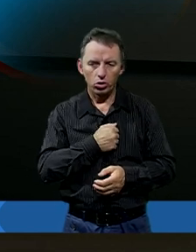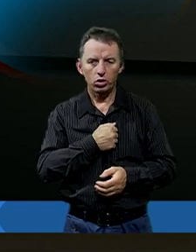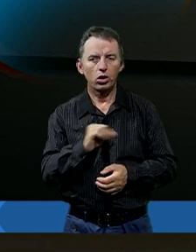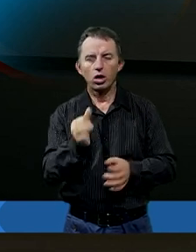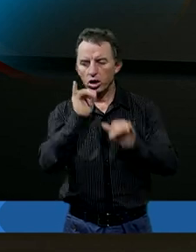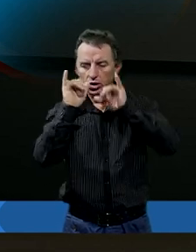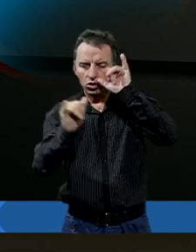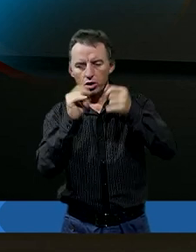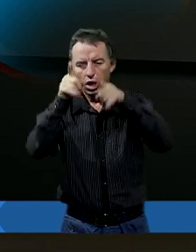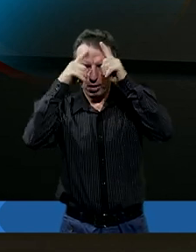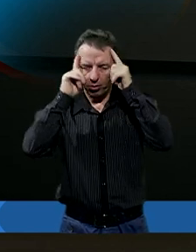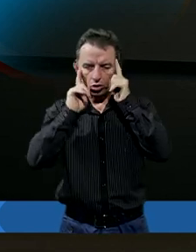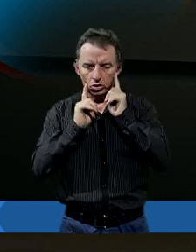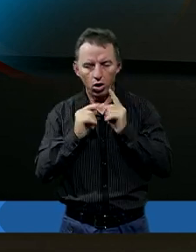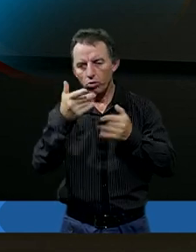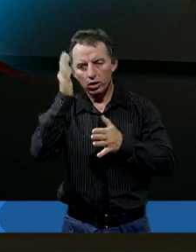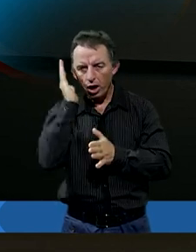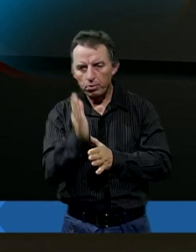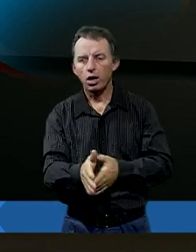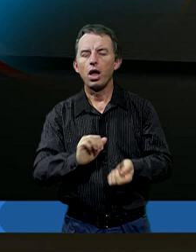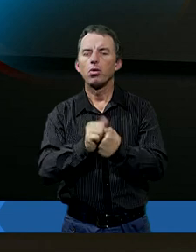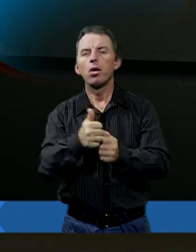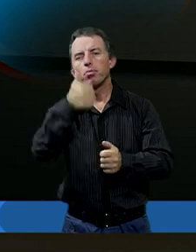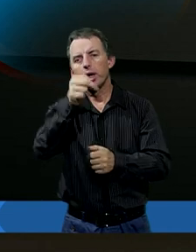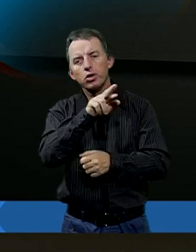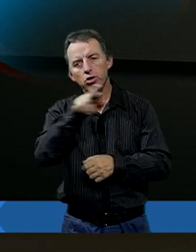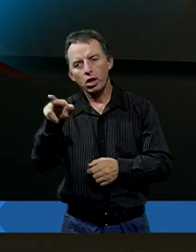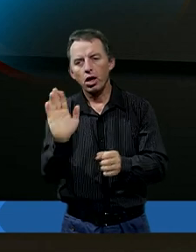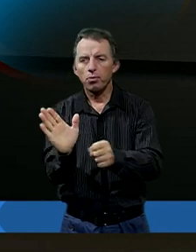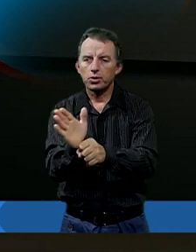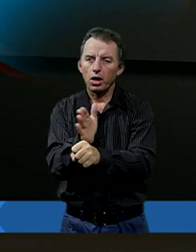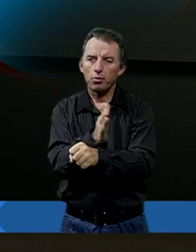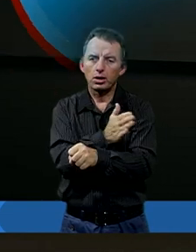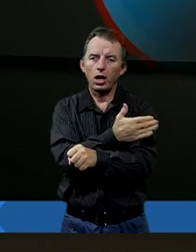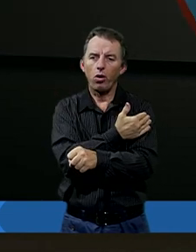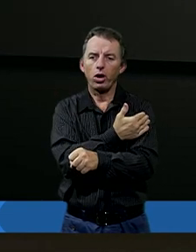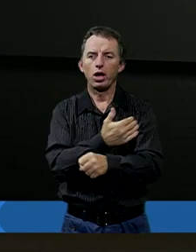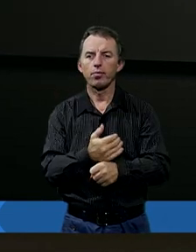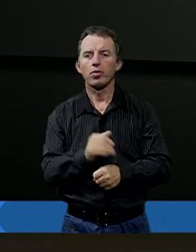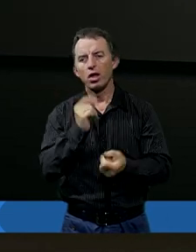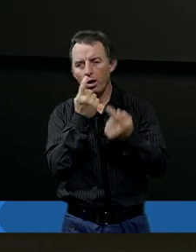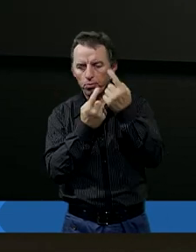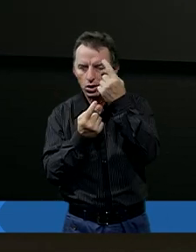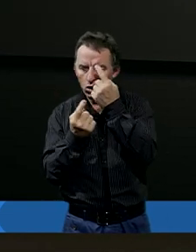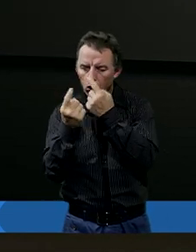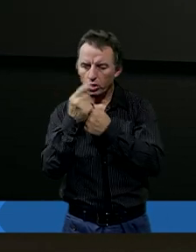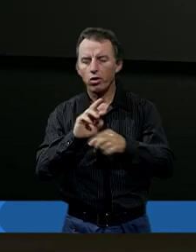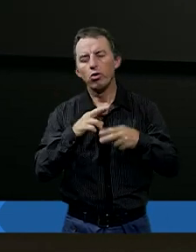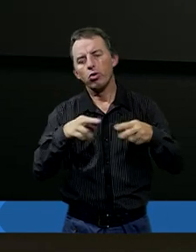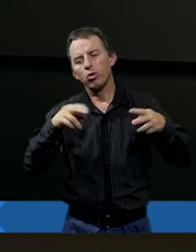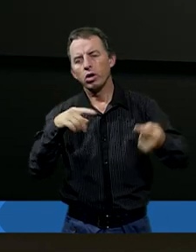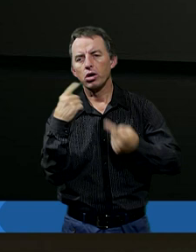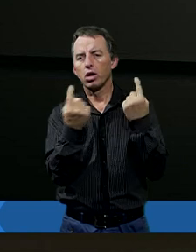ani krzyku, ani mozołu już nie będzie, albowiem pierwsze rzeczy przeminęły. I tak myślę sobie w różnych